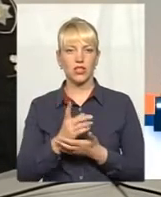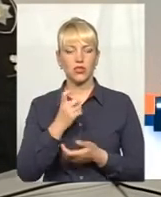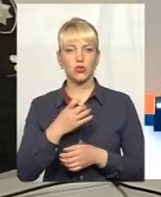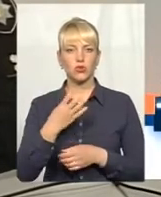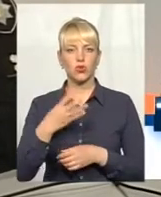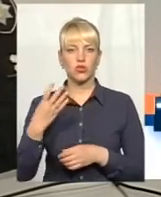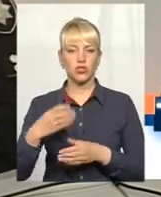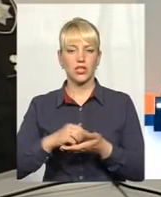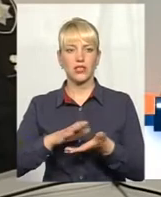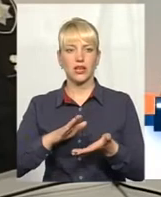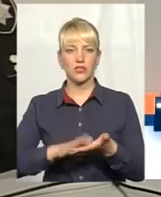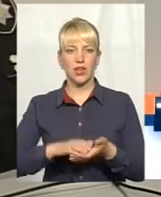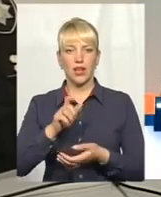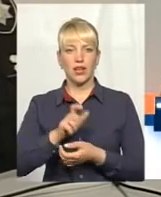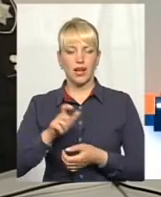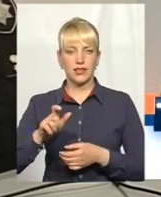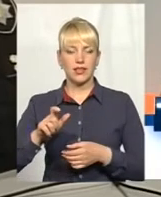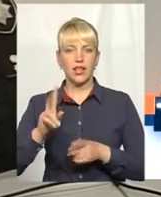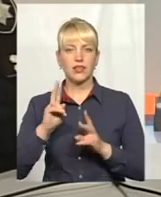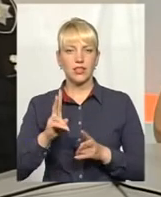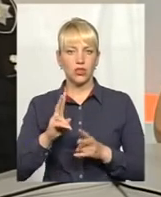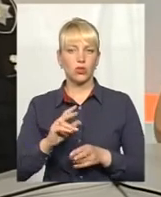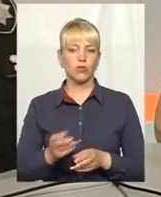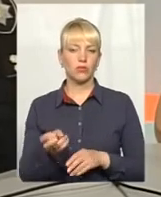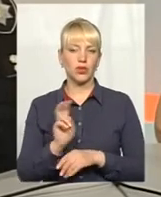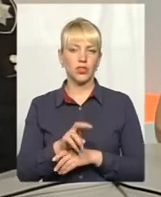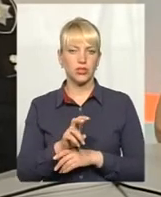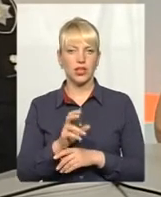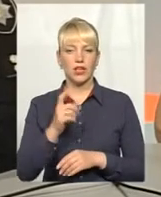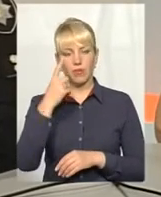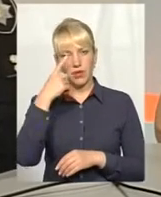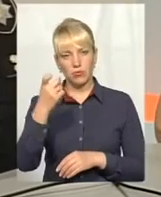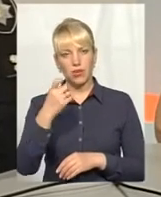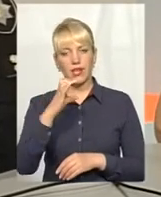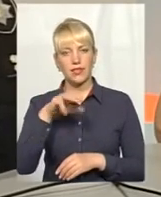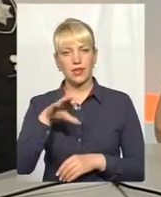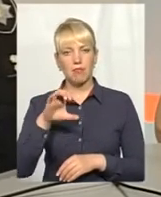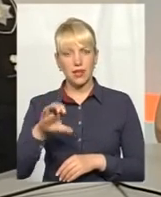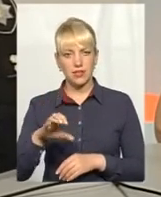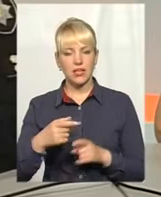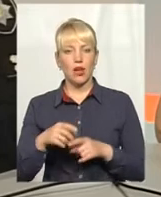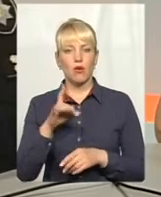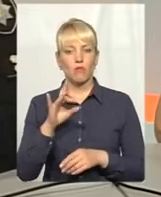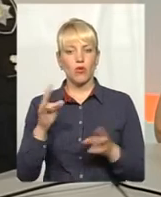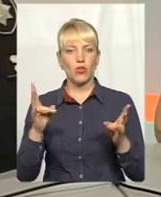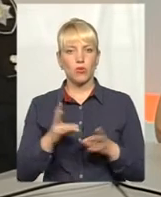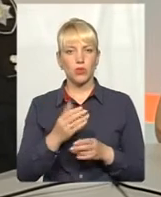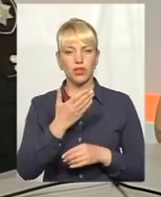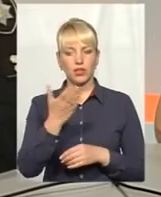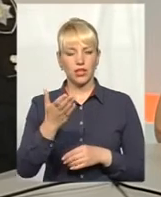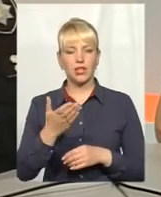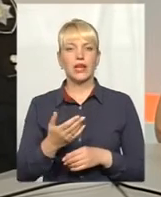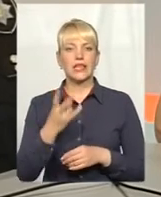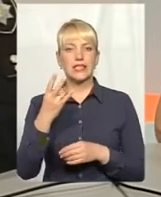зареєстрованих кандидати, яким вже прийшли смс-повідомлення про необхідність їх з переліком